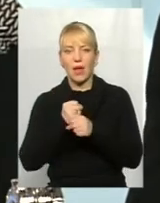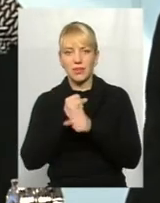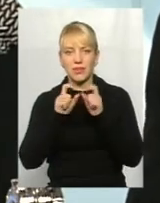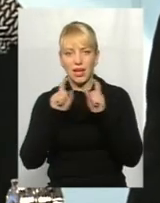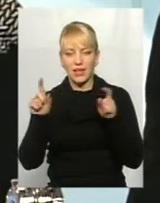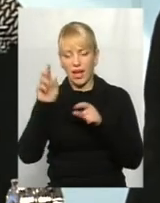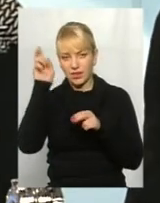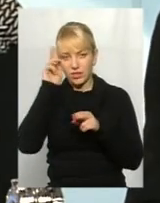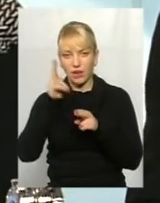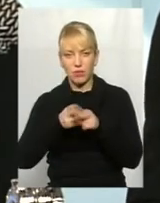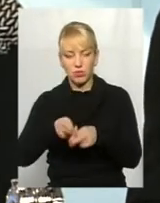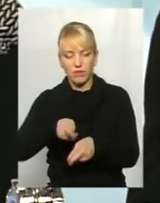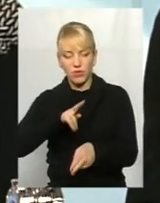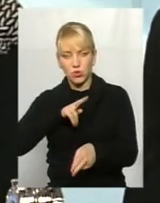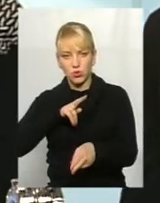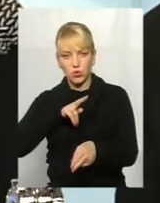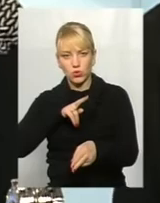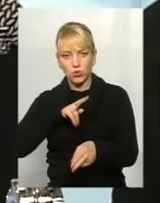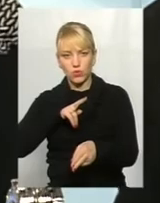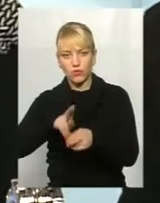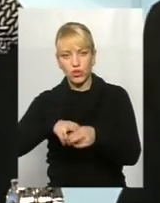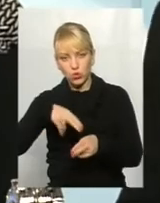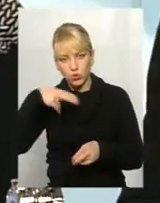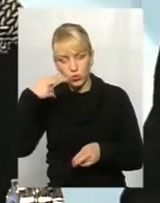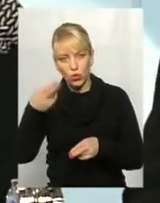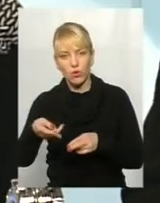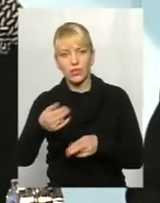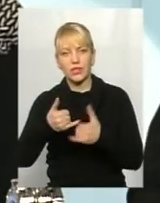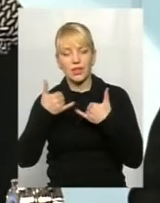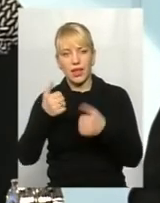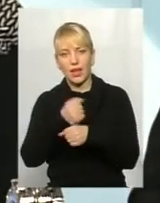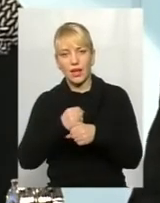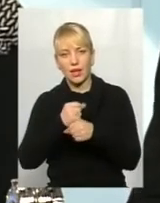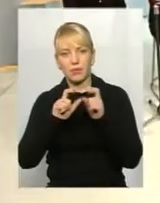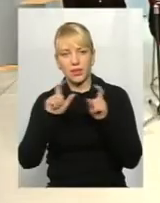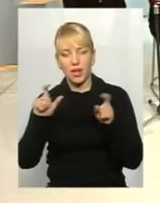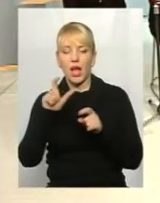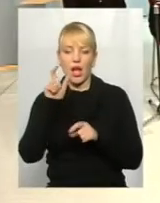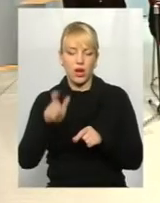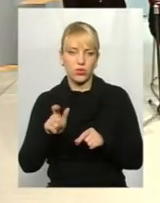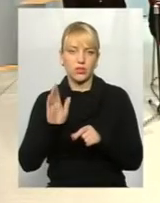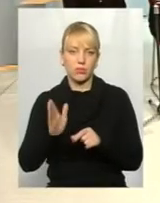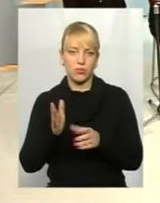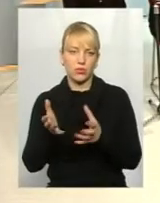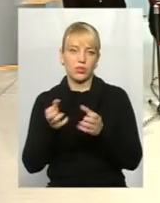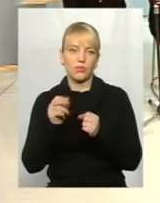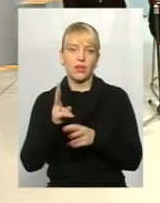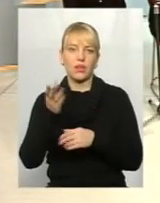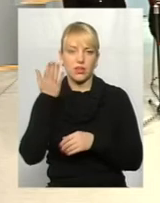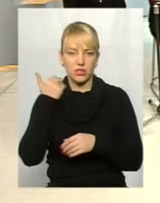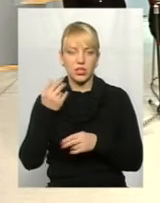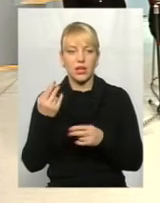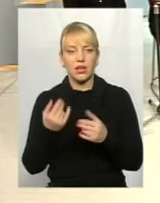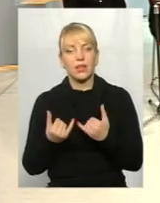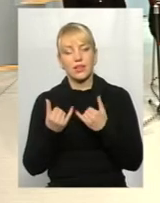відшкодовувати аптекам. А пацієнт отримує безкоштовно, як і отримував. Для цього треба буде звернутися спочатку до